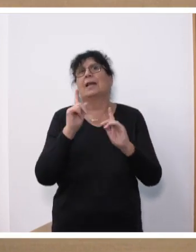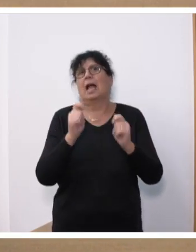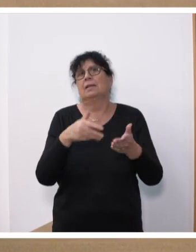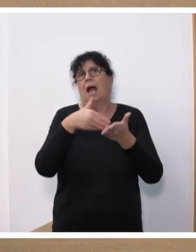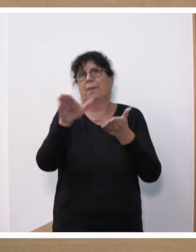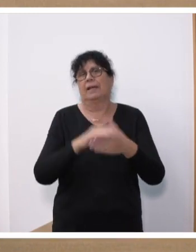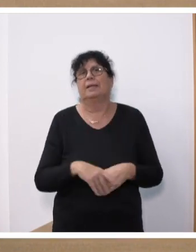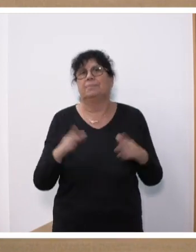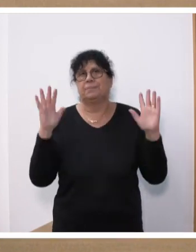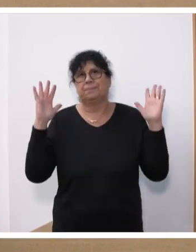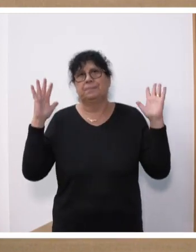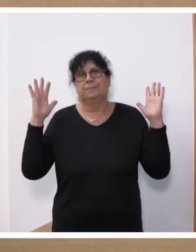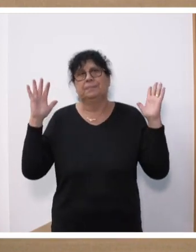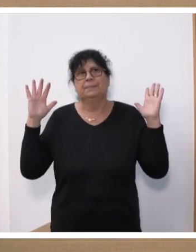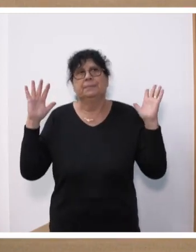meine sehr verehrten Damen und Herren.